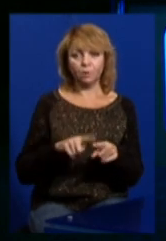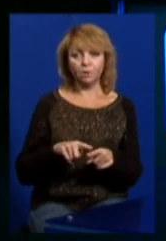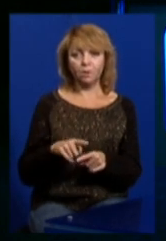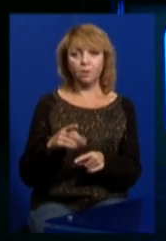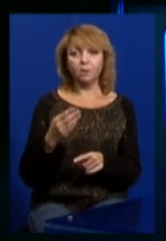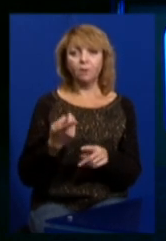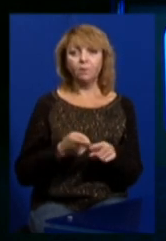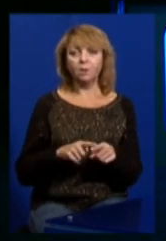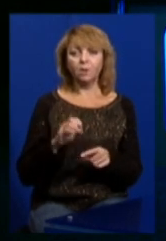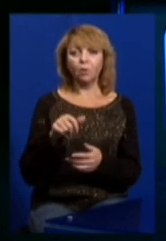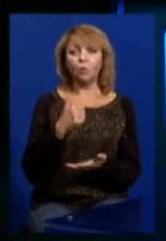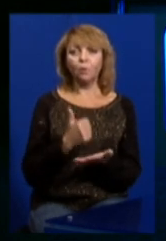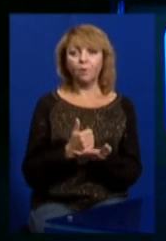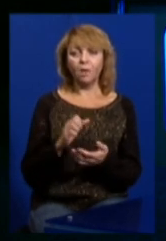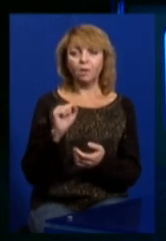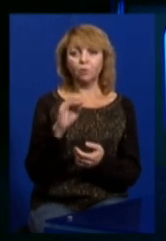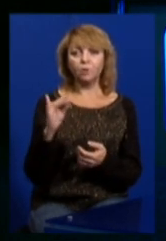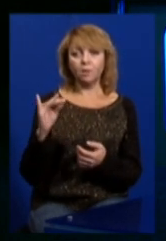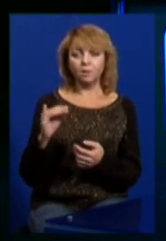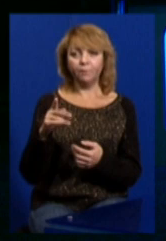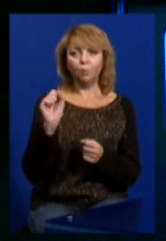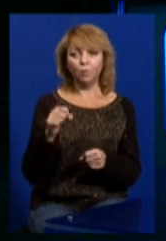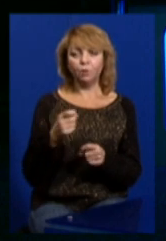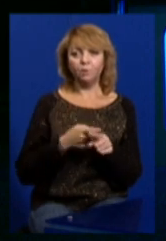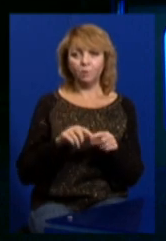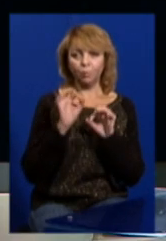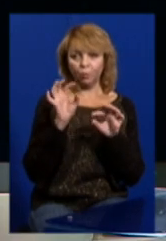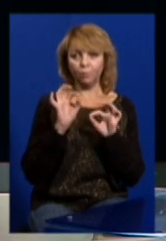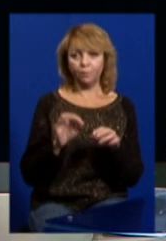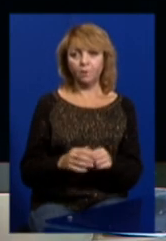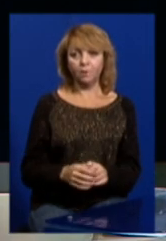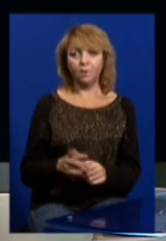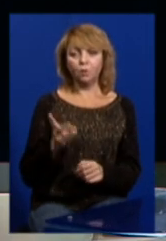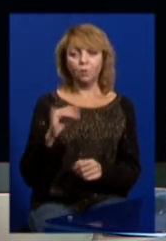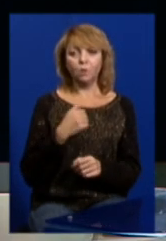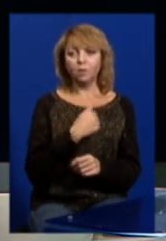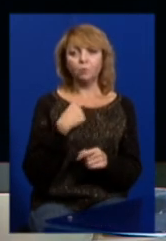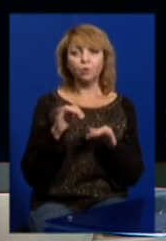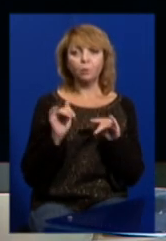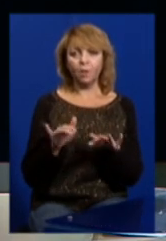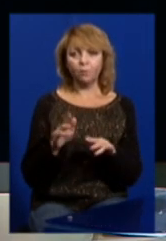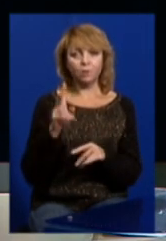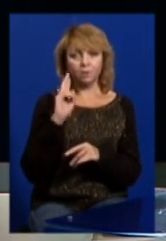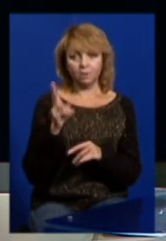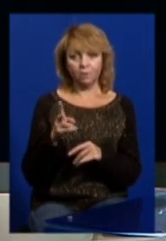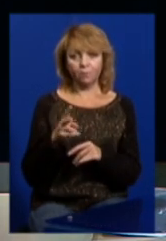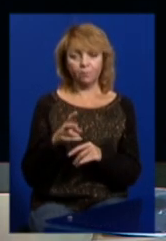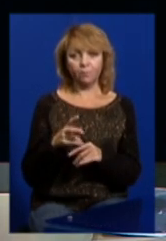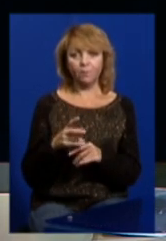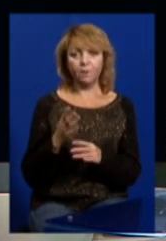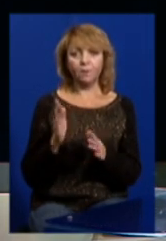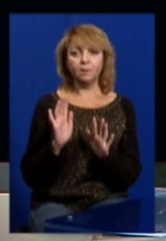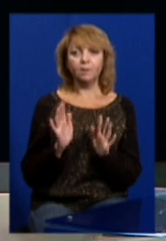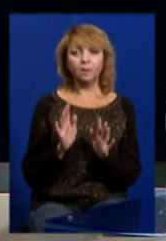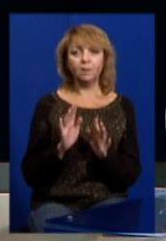Наскільки це як голова асоціації, можливо, ви можете прокоментувати? Я саму справу не знаю. Тільки